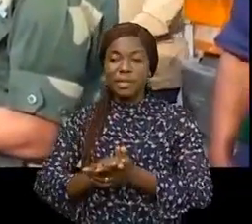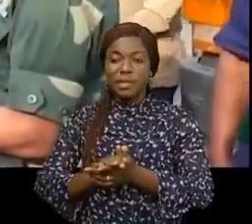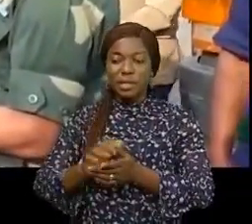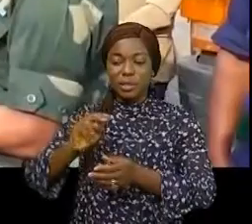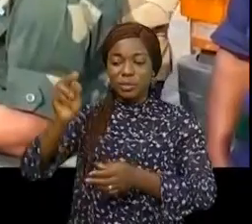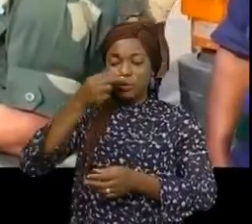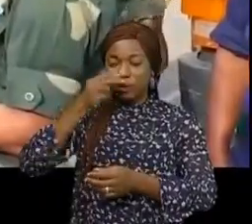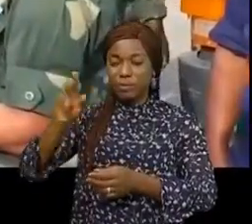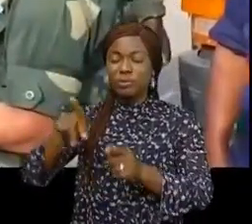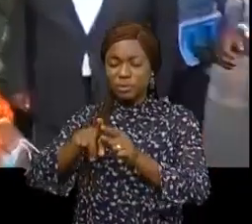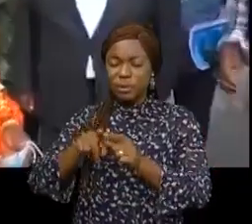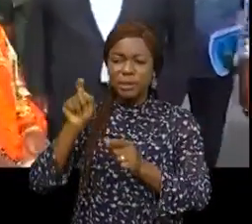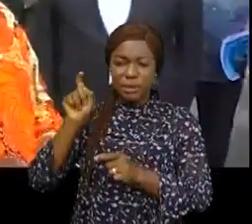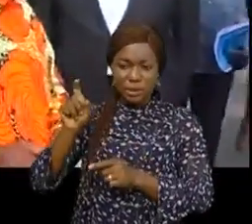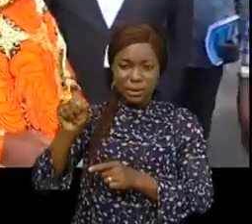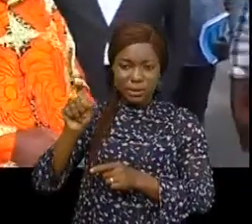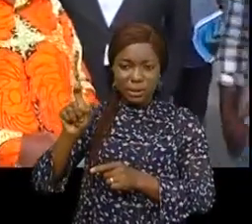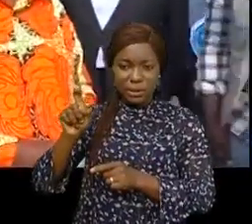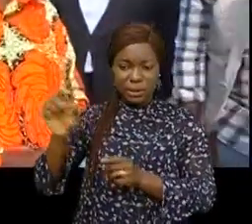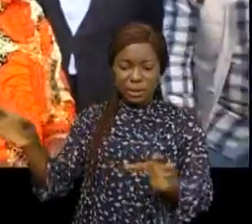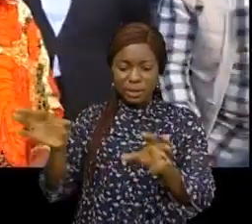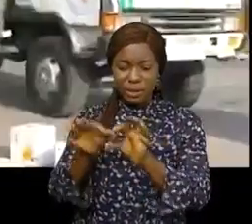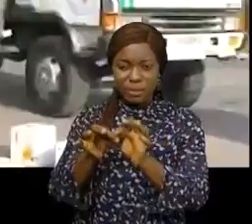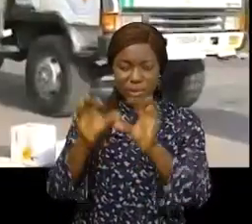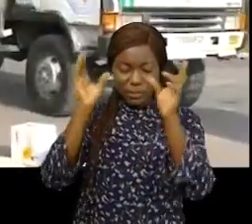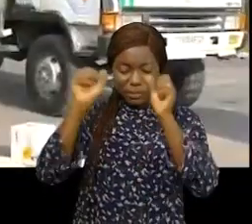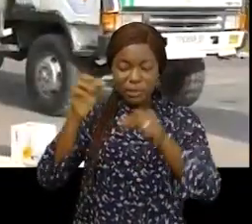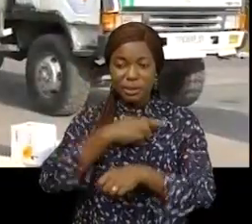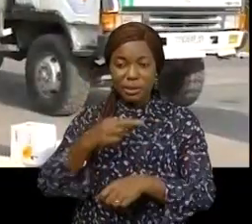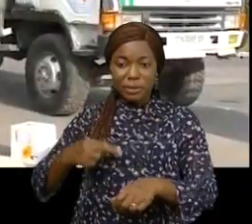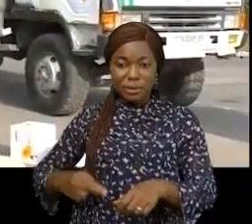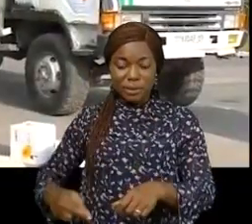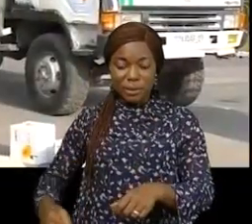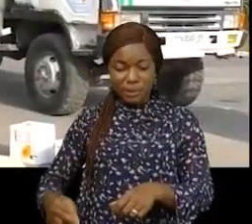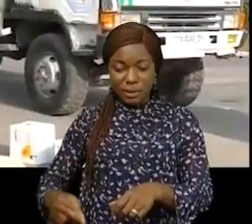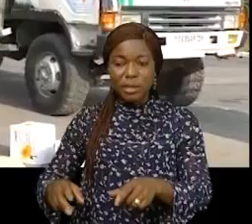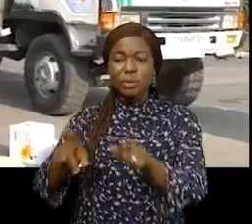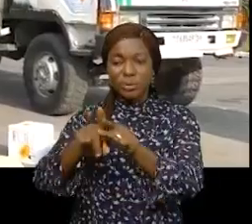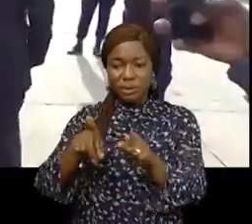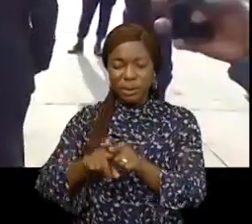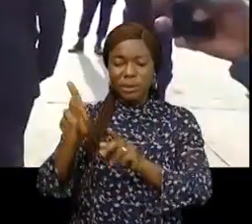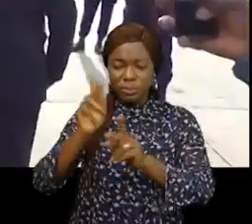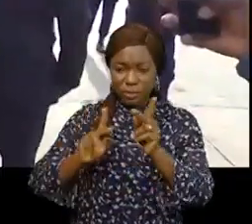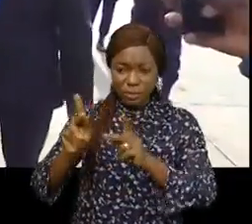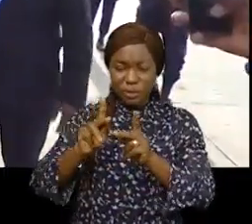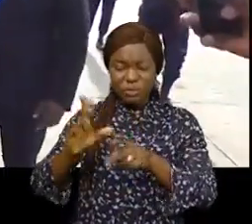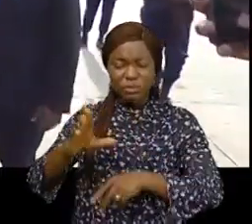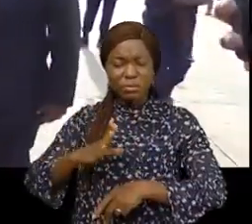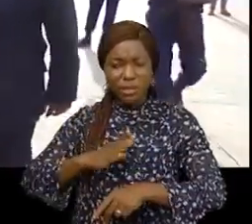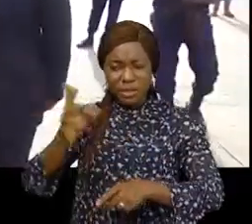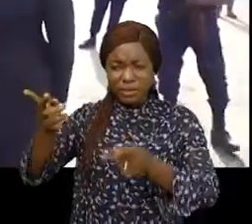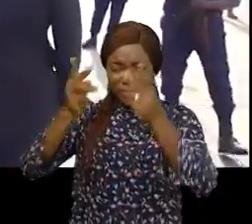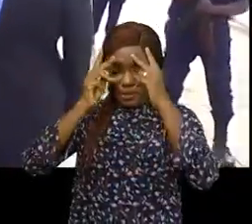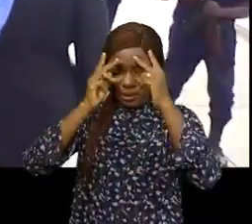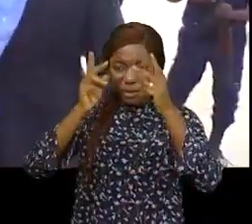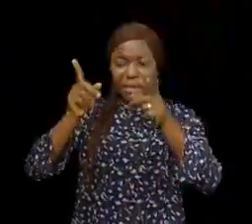témoigne de l'attachement du président de la république Félix Antoine Tshiseke de Tchilombo à cette population affectée victime de la